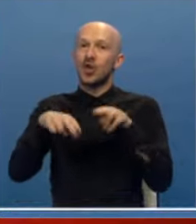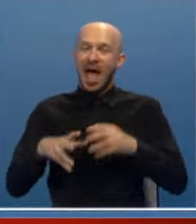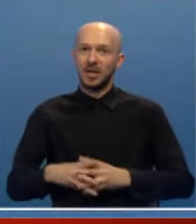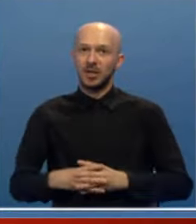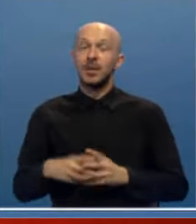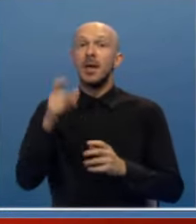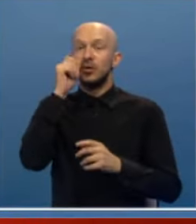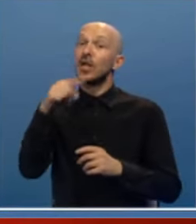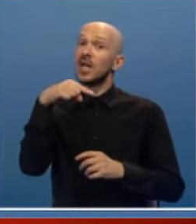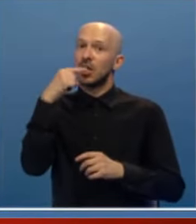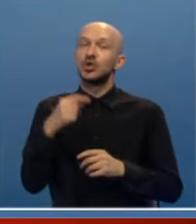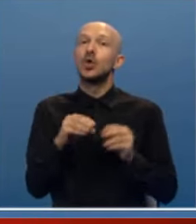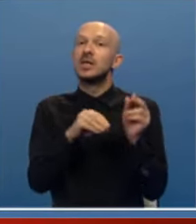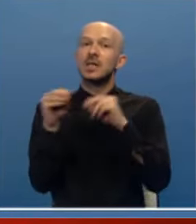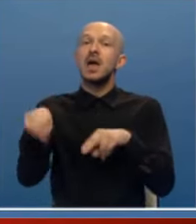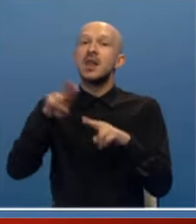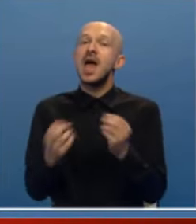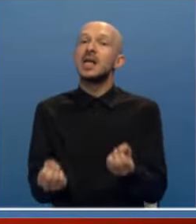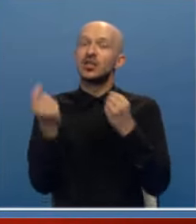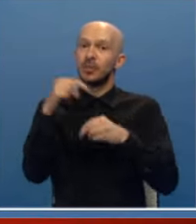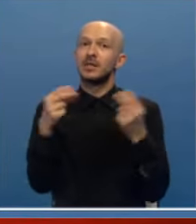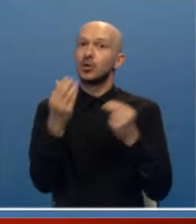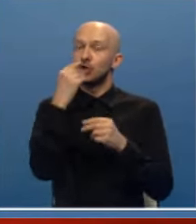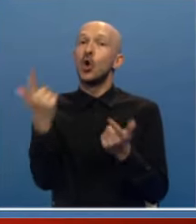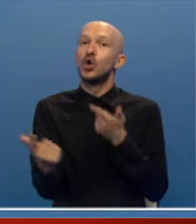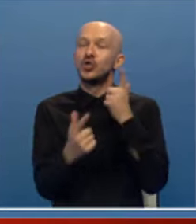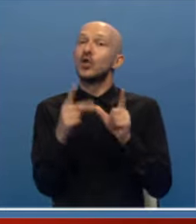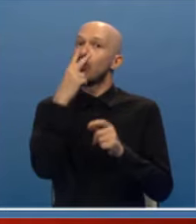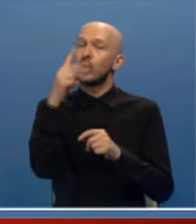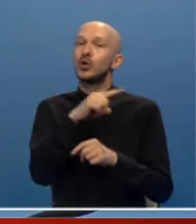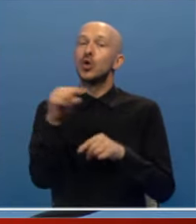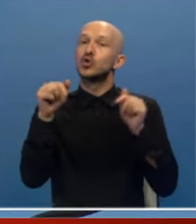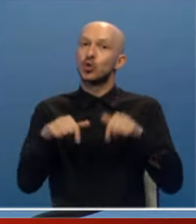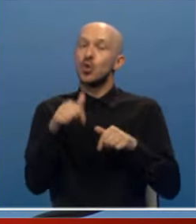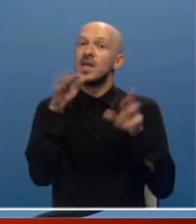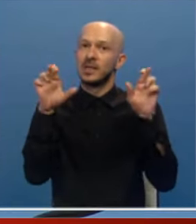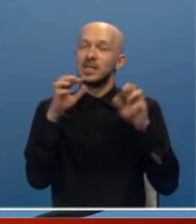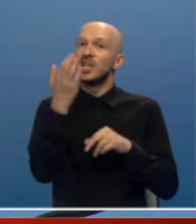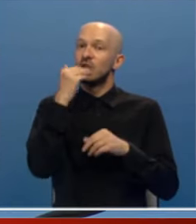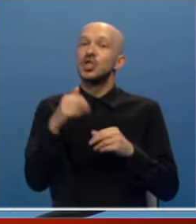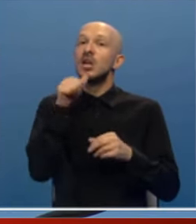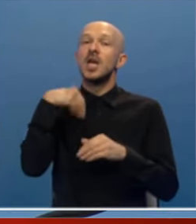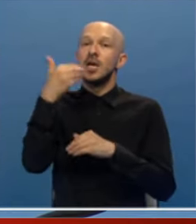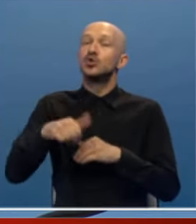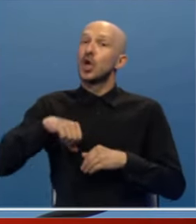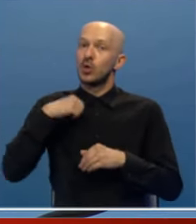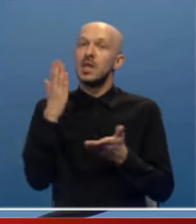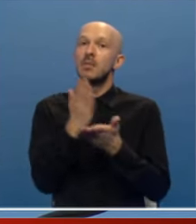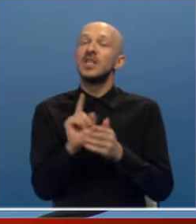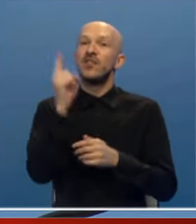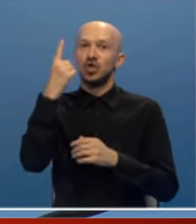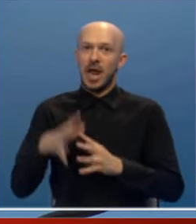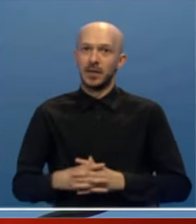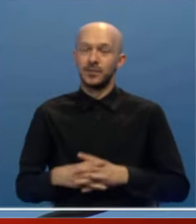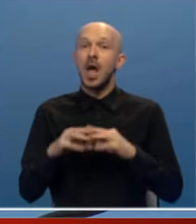Mještani kažu selitba im najteže pada, zato će uživati u pogledu dok su tu i nadati se da će ih i iduće godine biti i